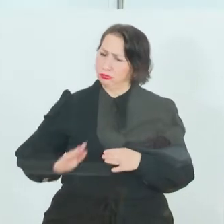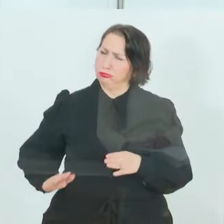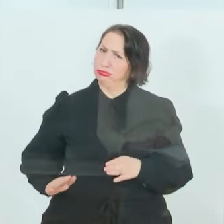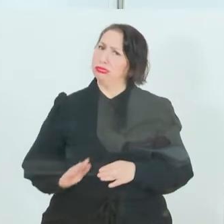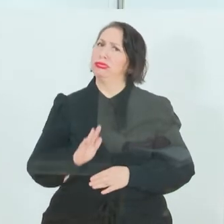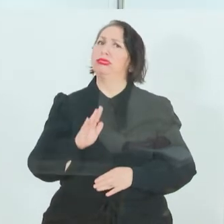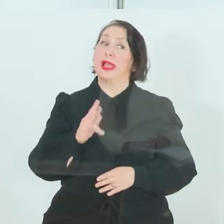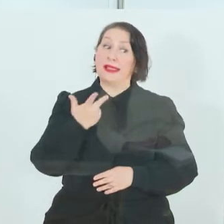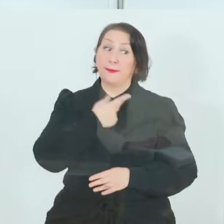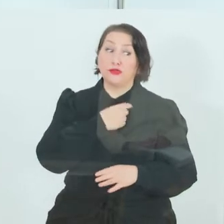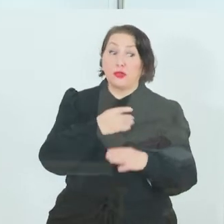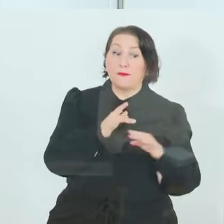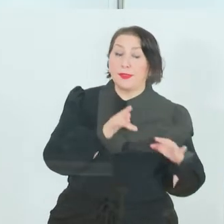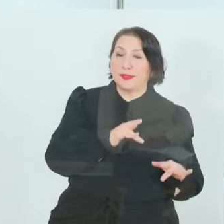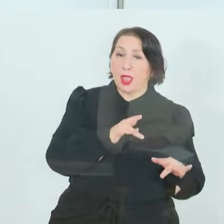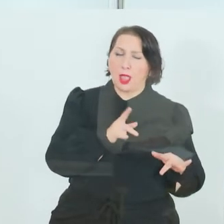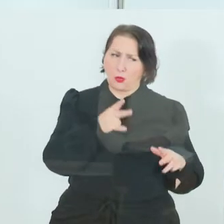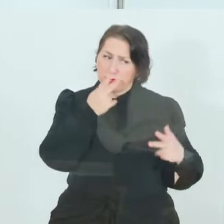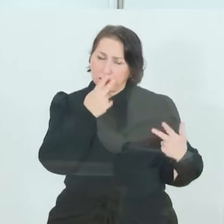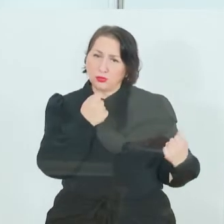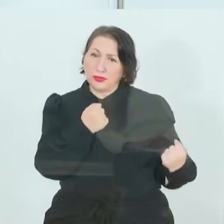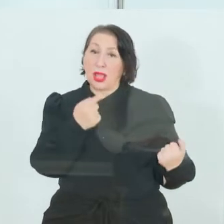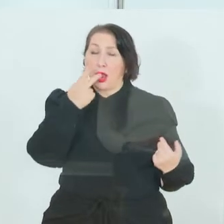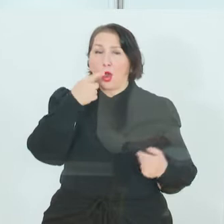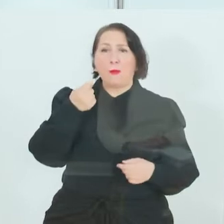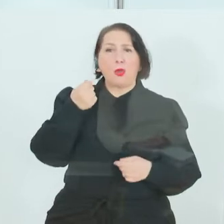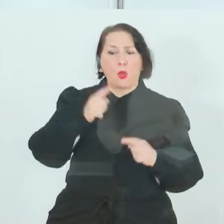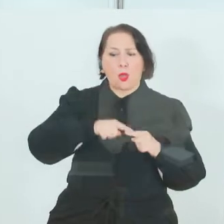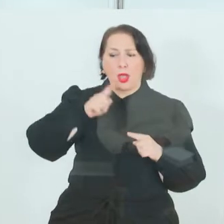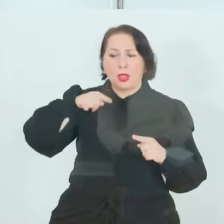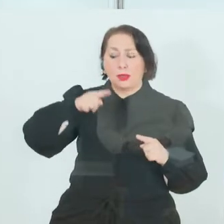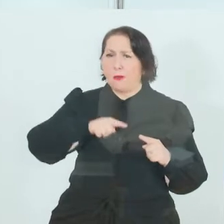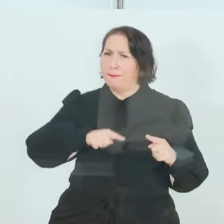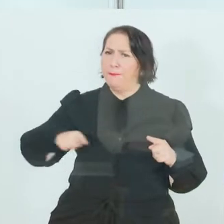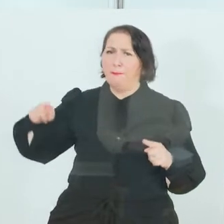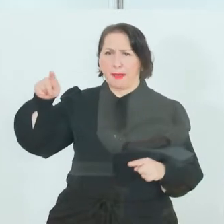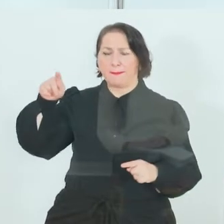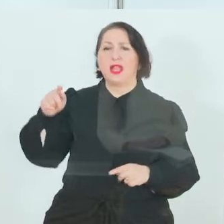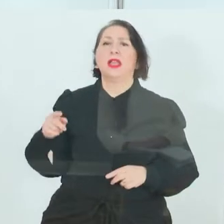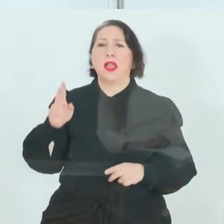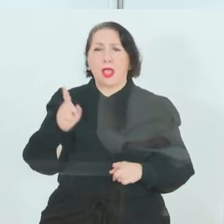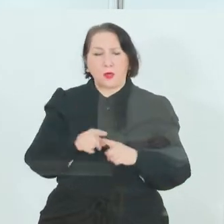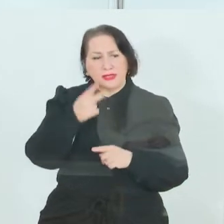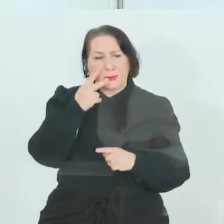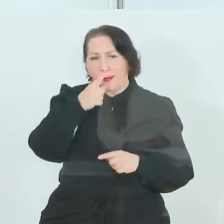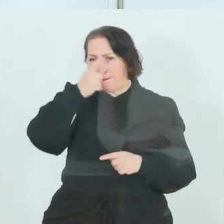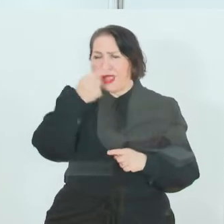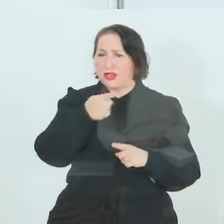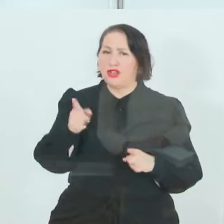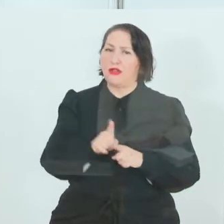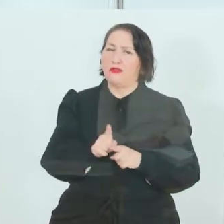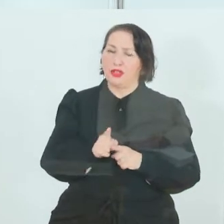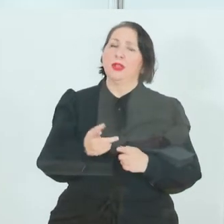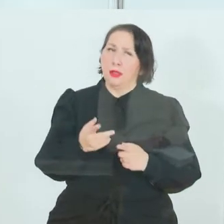Und das war nicht nur eine Entwicklung, eine Zuversicht, die wir an den Börsen gesehen haben, sondern auch eine Zuversicht, die wir bei den Menschen sehen und das